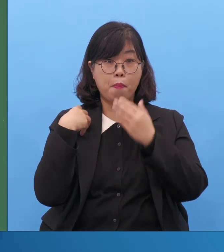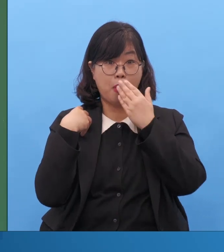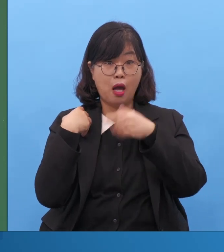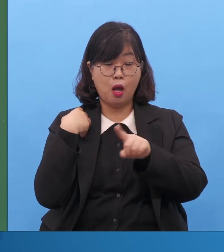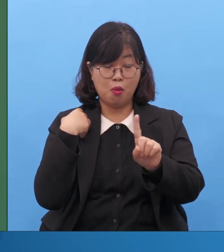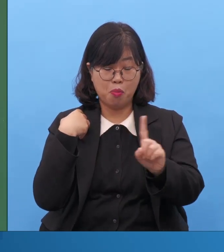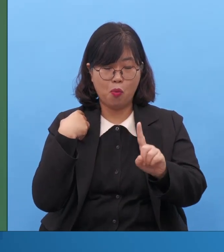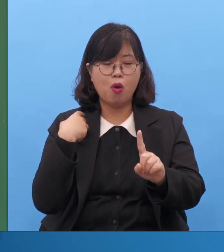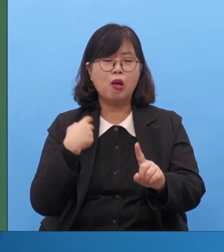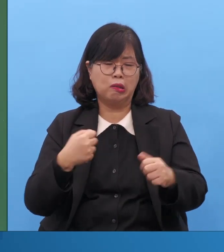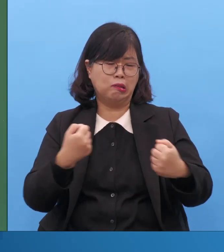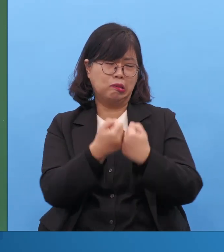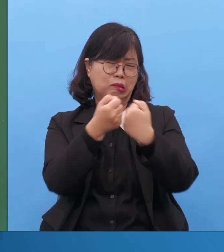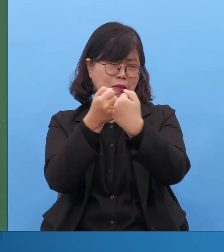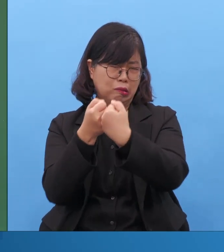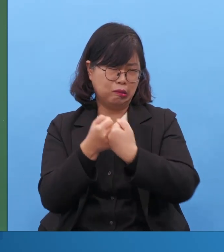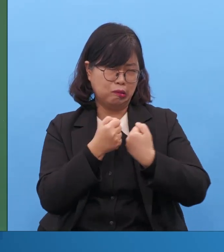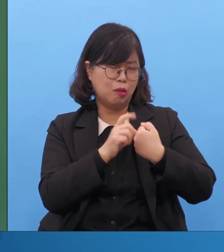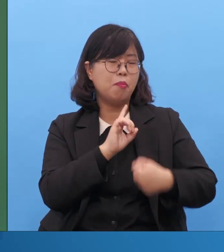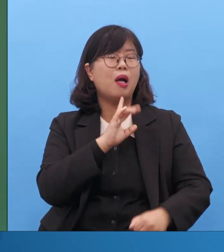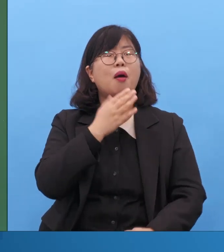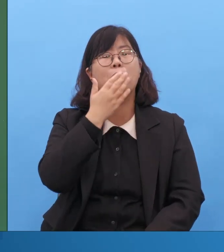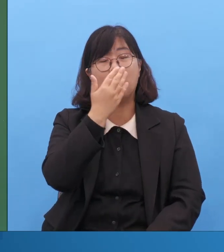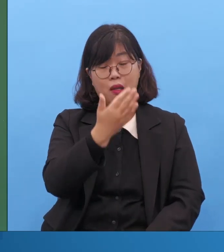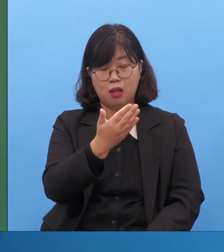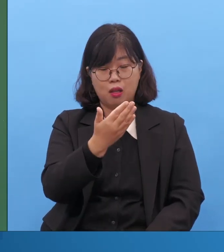그래서 이런 사람이 많이 생겨야 되는 겁니다